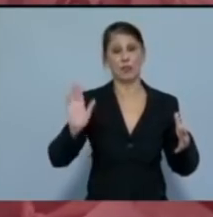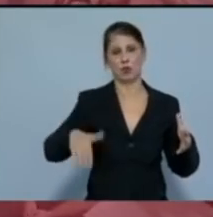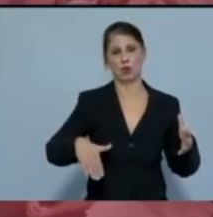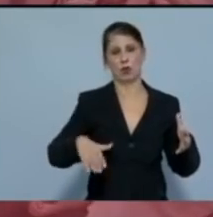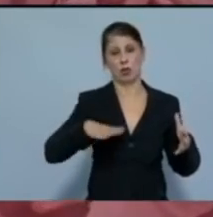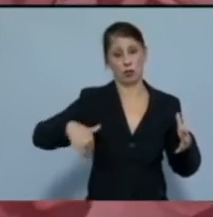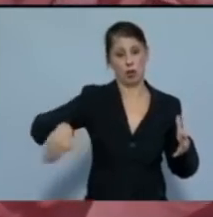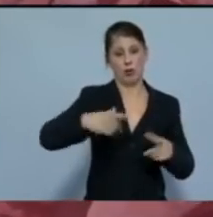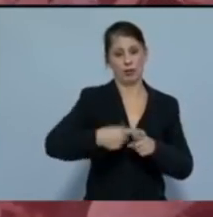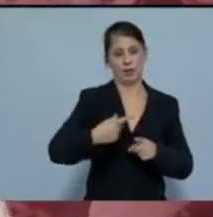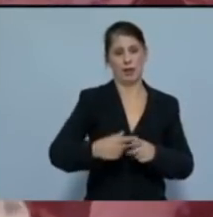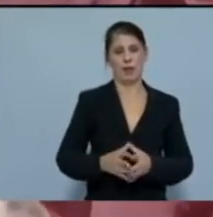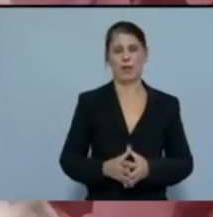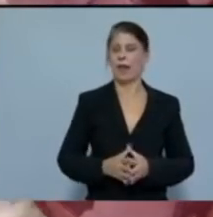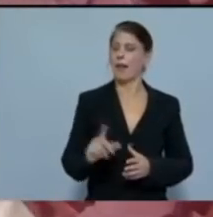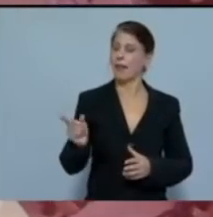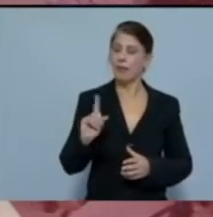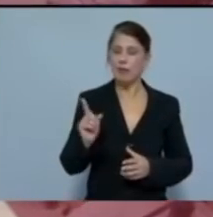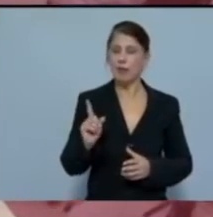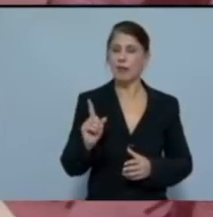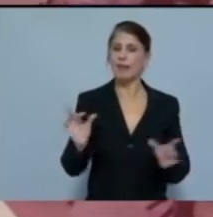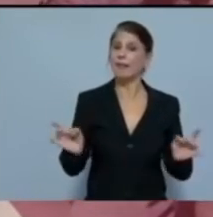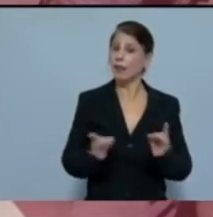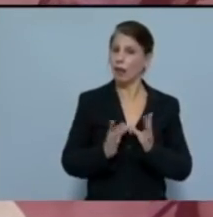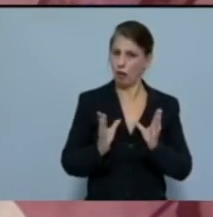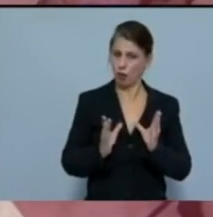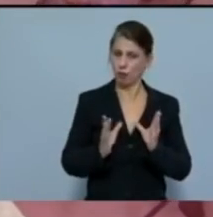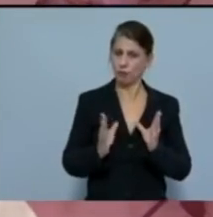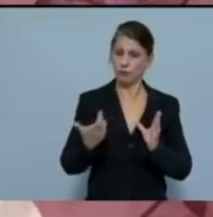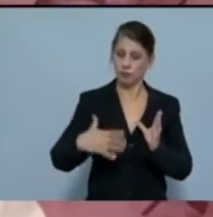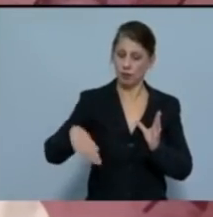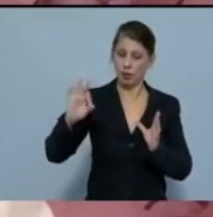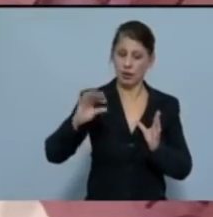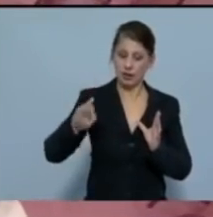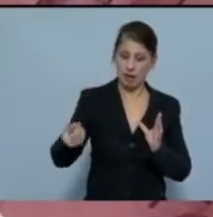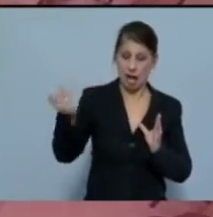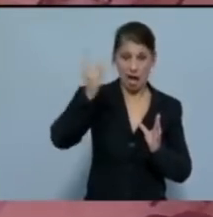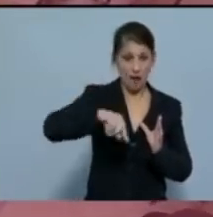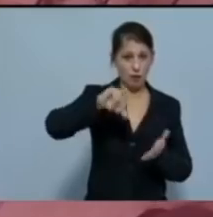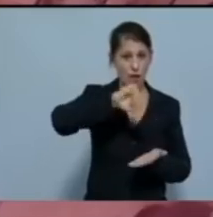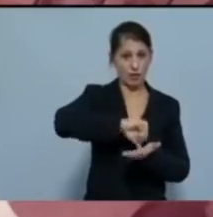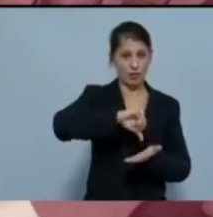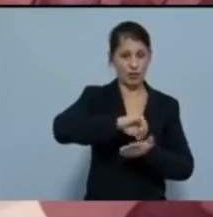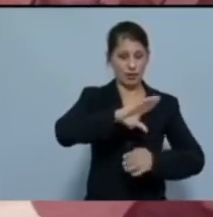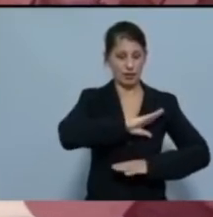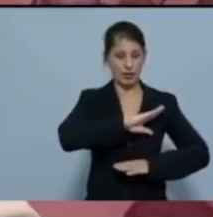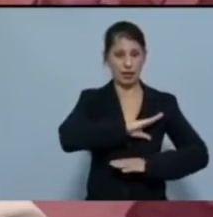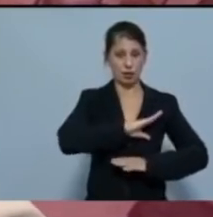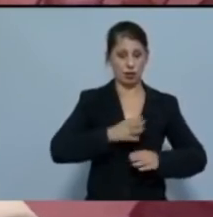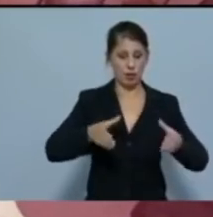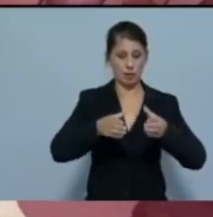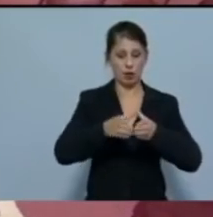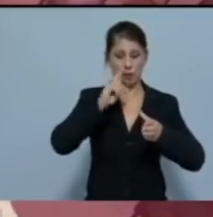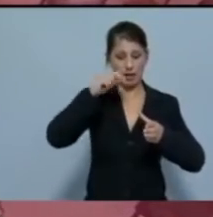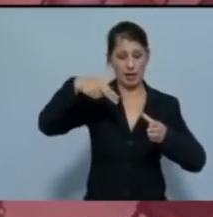το λαό και τη χώρα μας. Δεν είναι τυχαίο ότι ξεκινά αύριο στην Αθήνα η Στρατιωτική Επιτροπή του